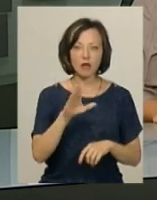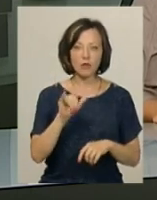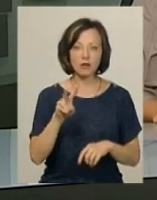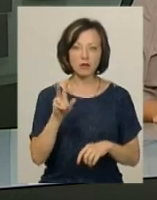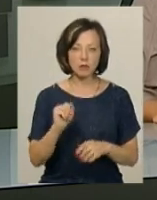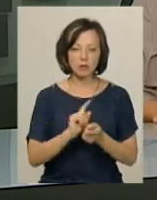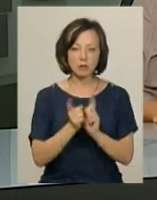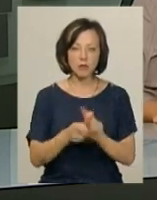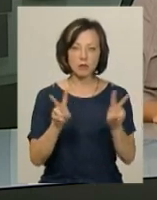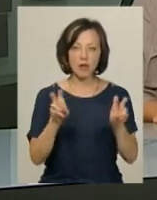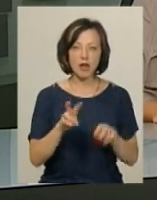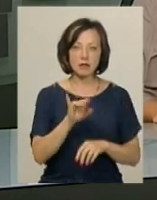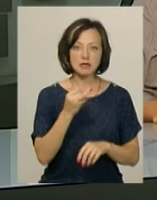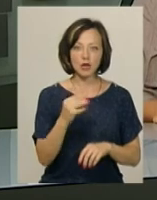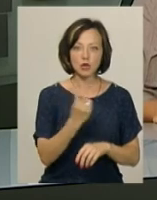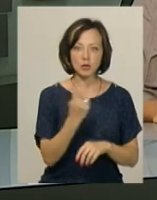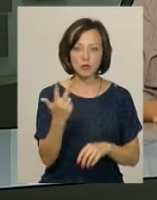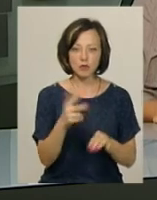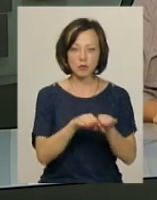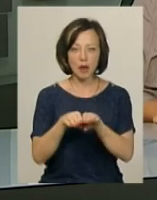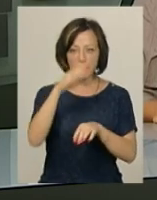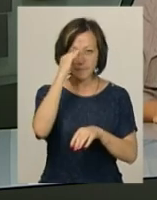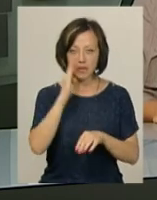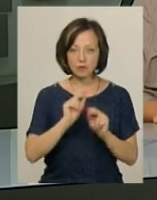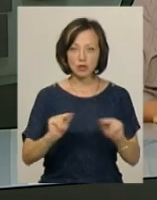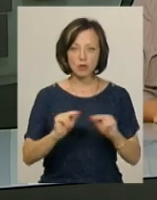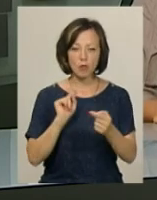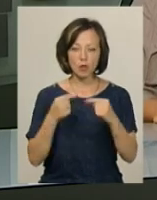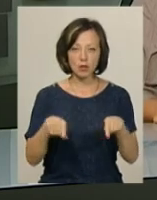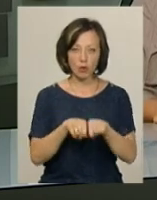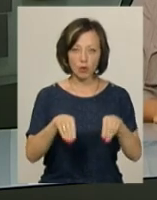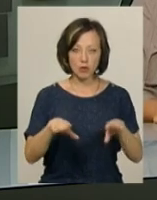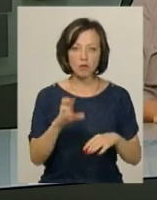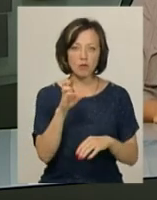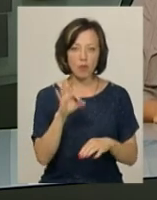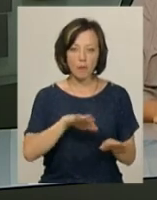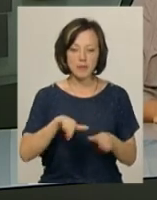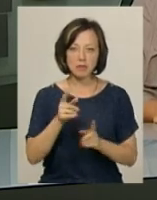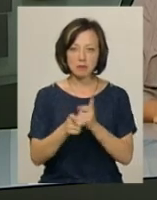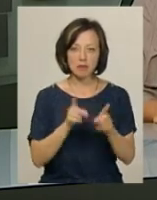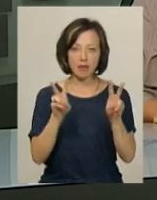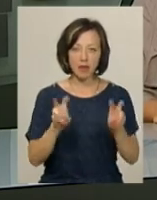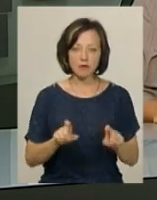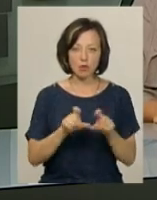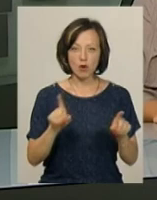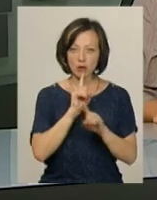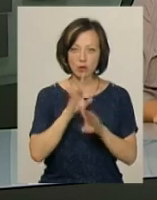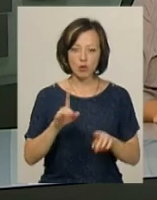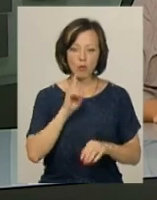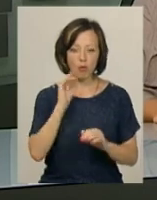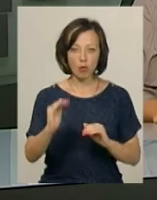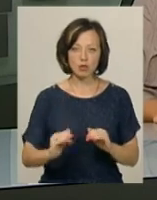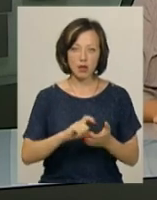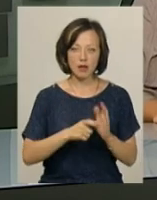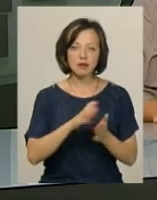переіменували в ліцеї 2-3 ступенів. Батьки та вчителі проти такого рішення, бо, кажуть, після зміни назви в школі не буде молодших класів.